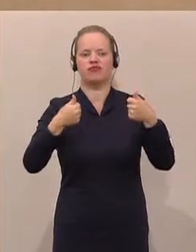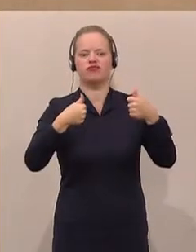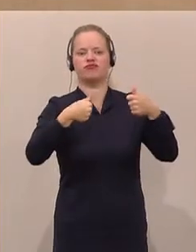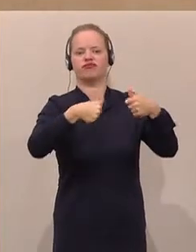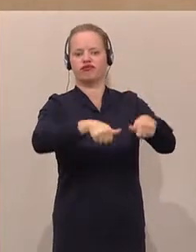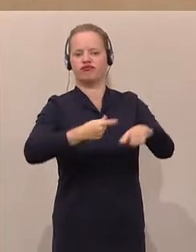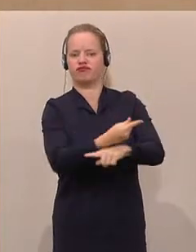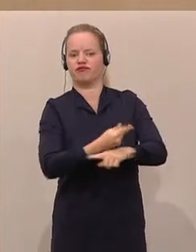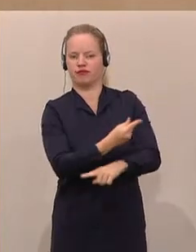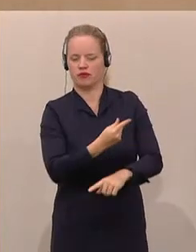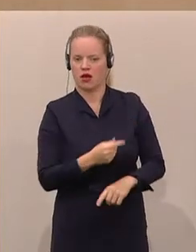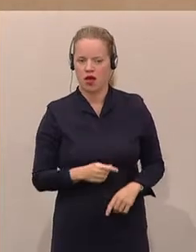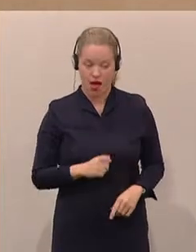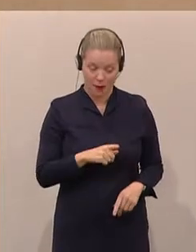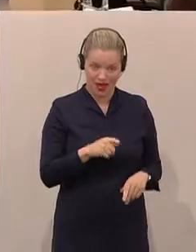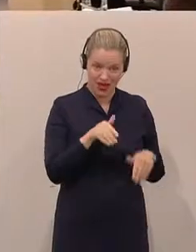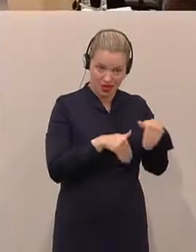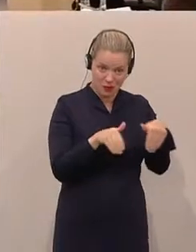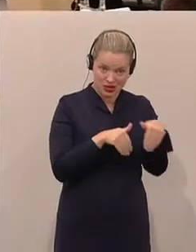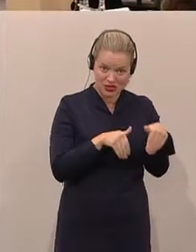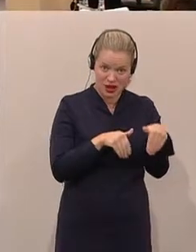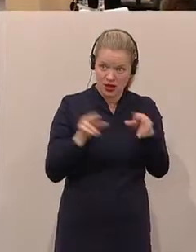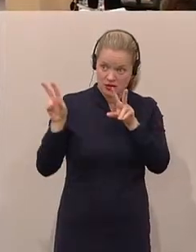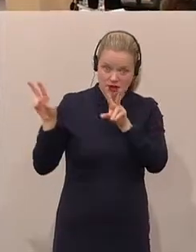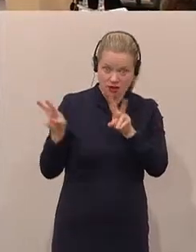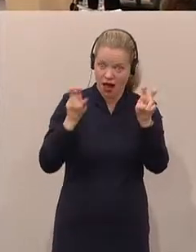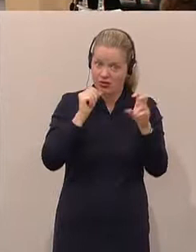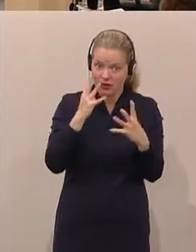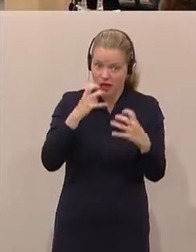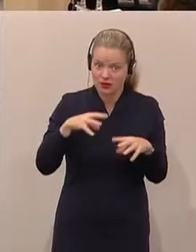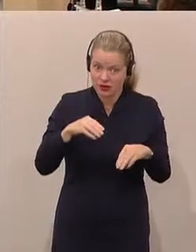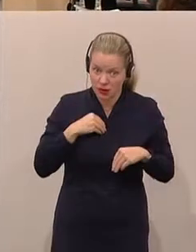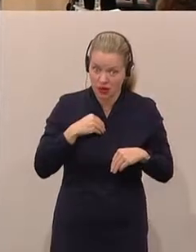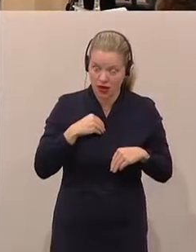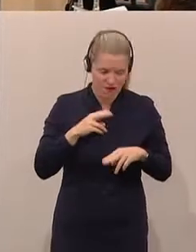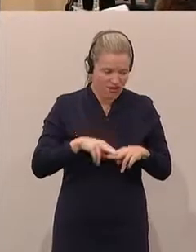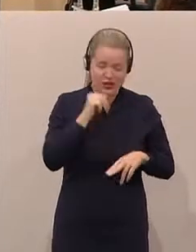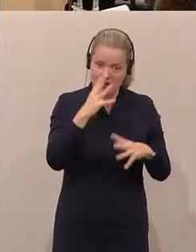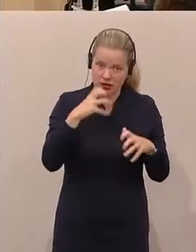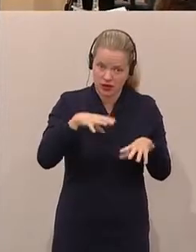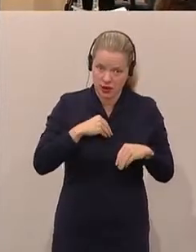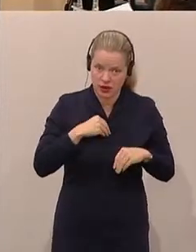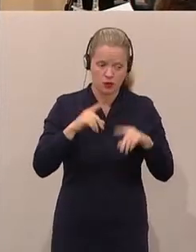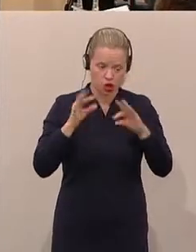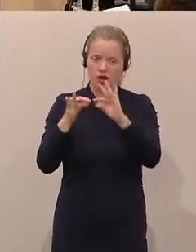Innenminister, der dieses Zitat nicht beherzigt, ist eine ernsthafte Bedrohung für unsere offene Gesellschaft.